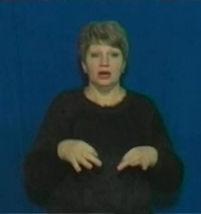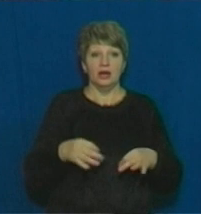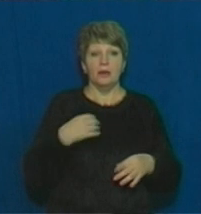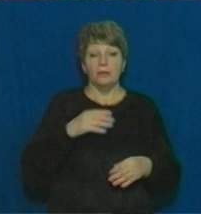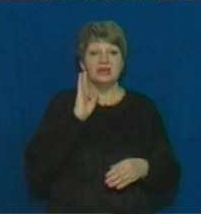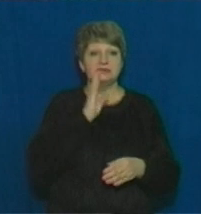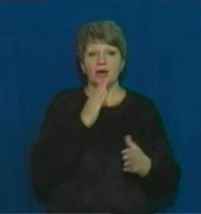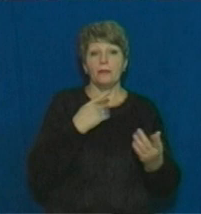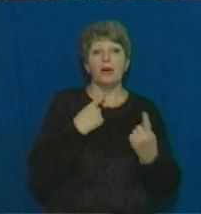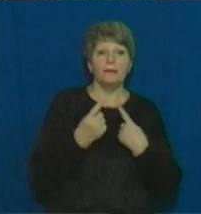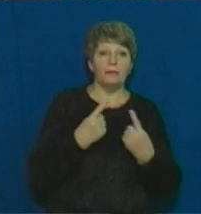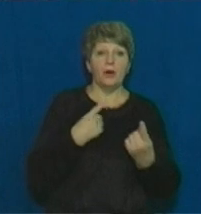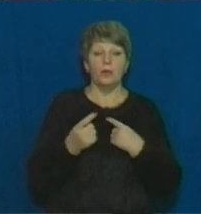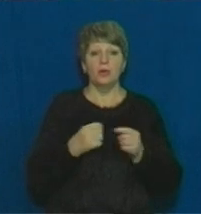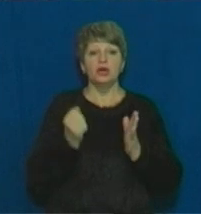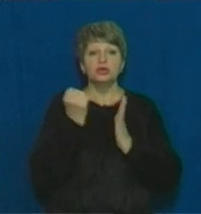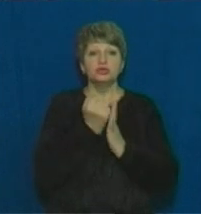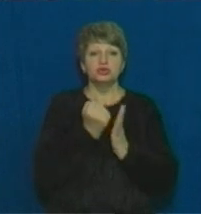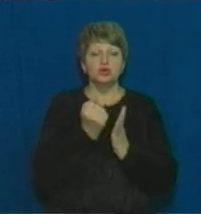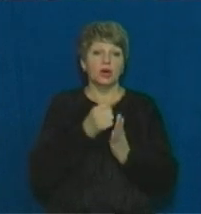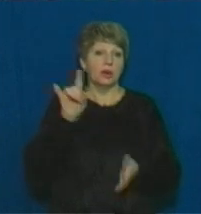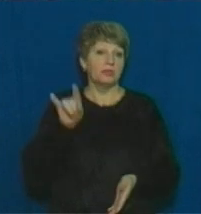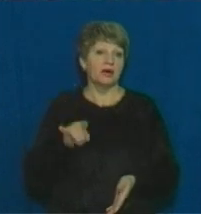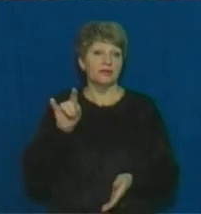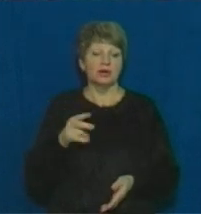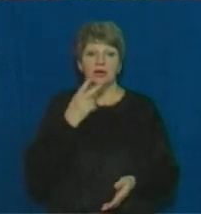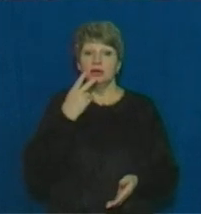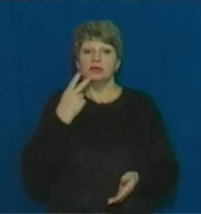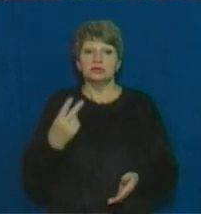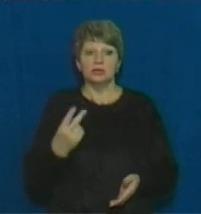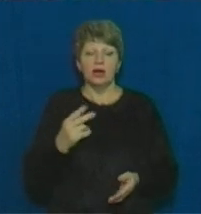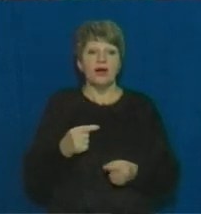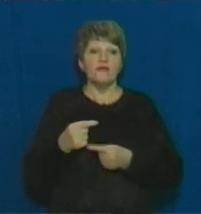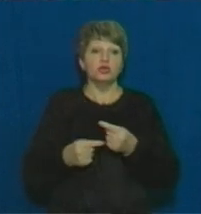балакаємо, стукає в вікно, думаю, хто ж воно таке, коли внучок.